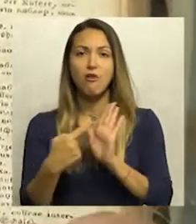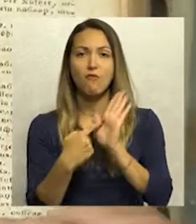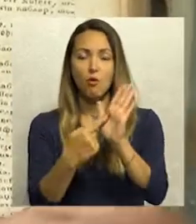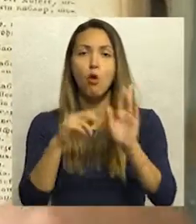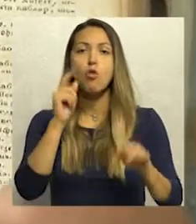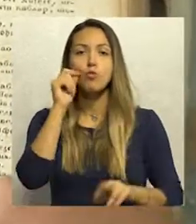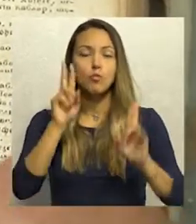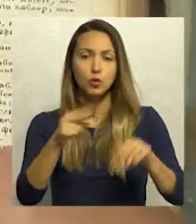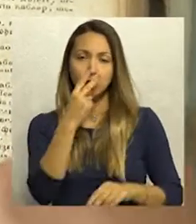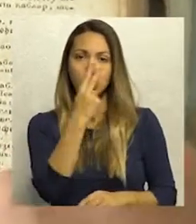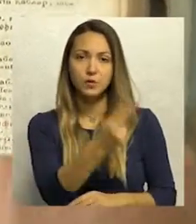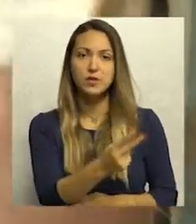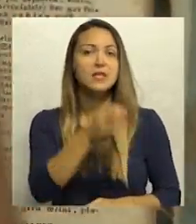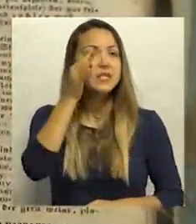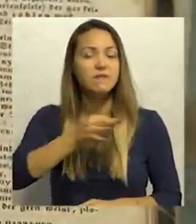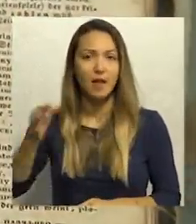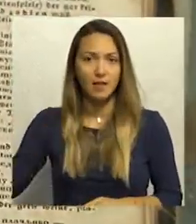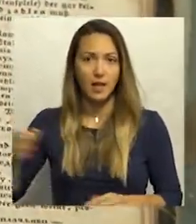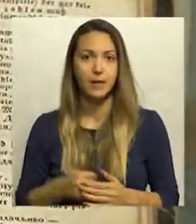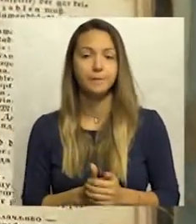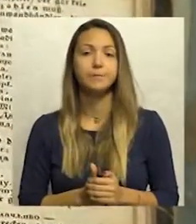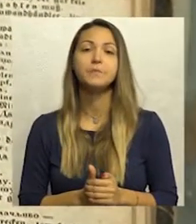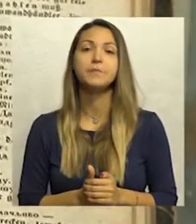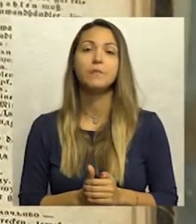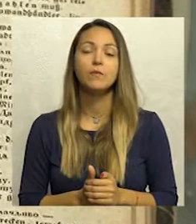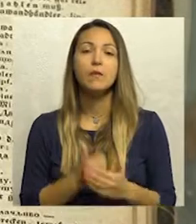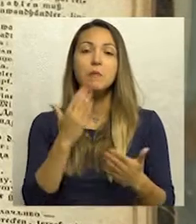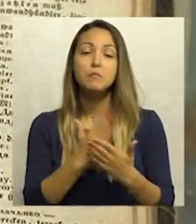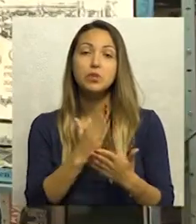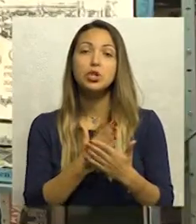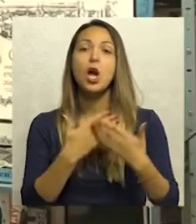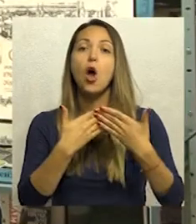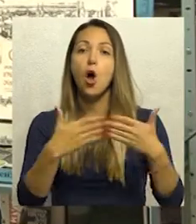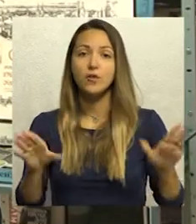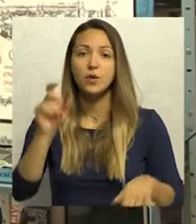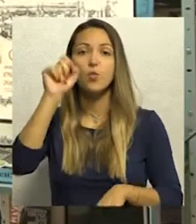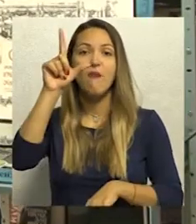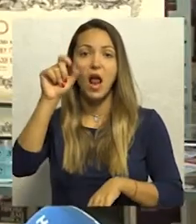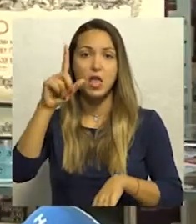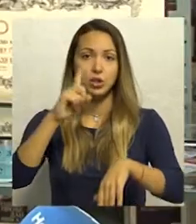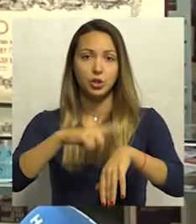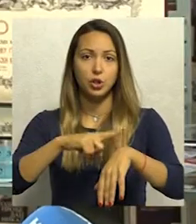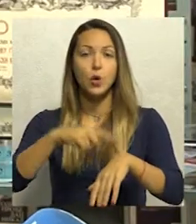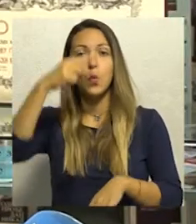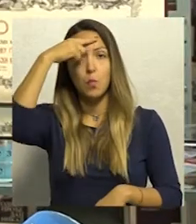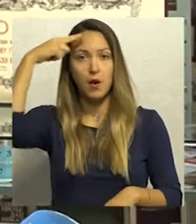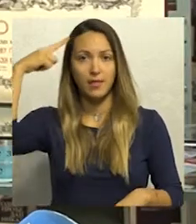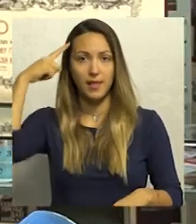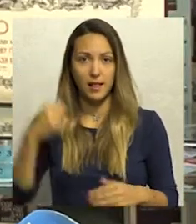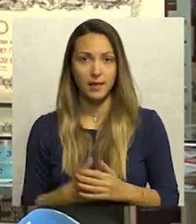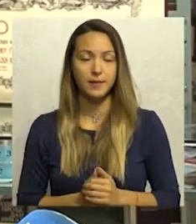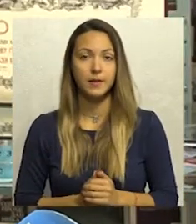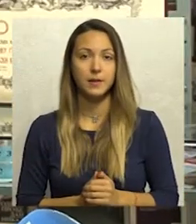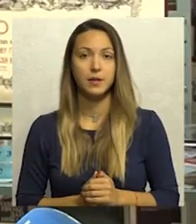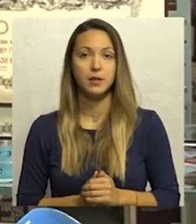gotovo svaki dan i bit će otvorena u 12 časova u ponedeljak. Ovaj